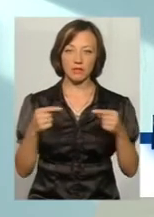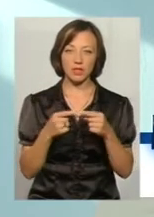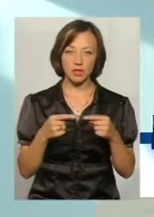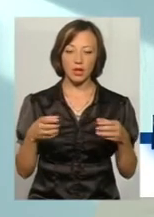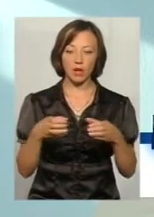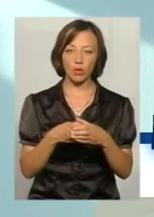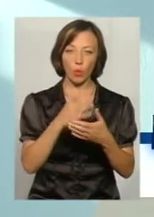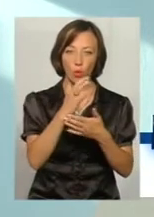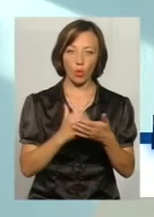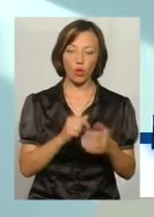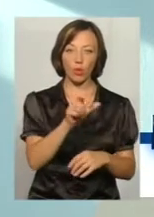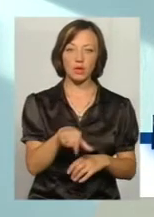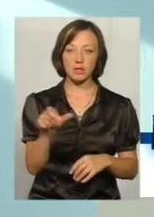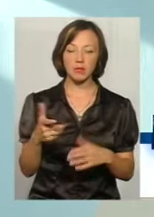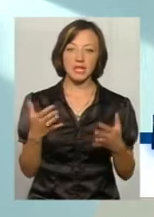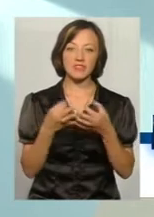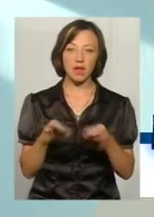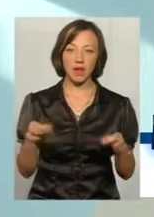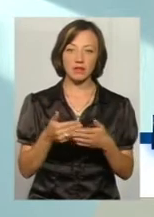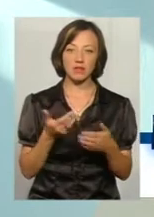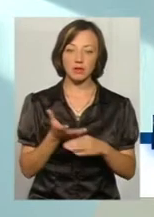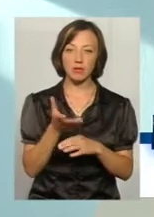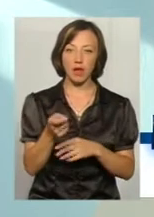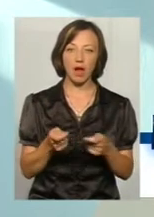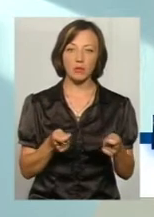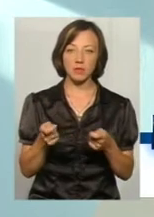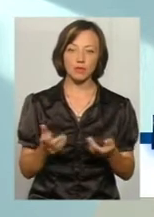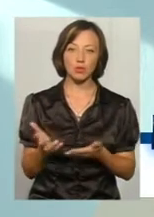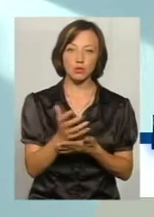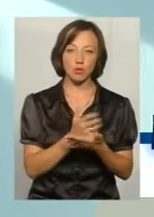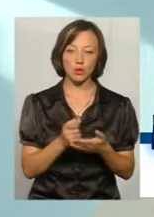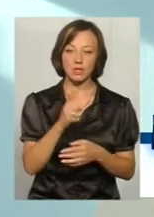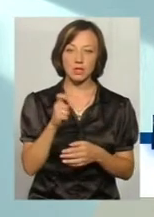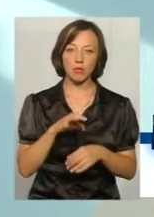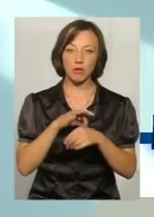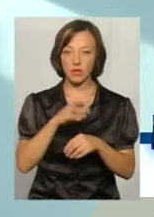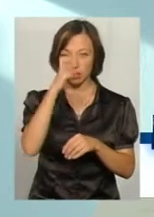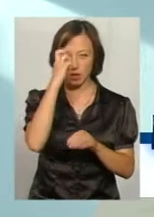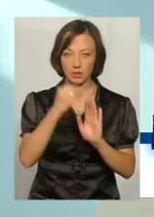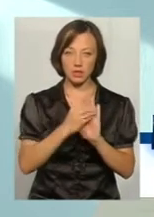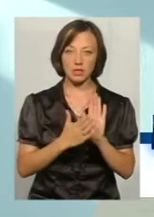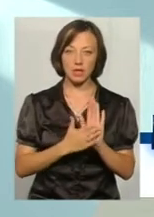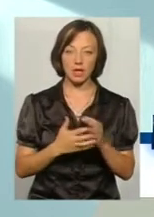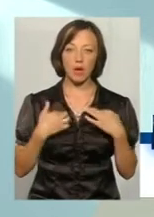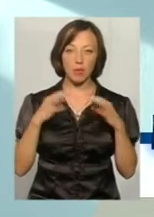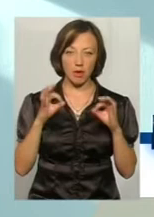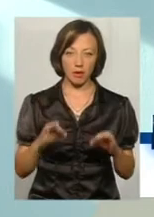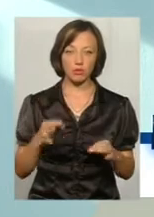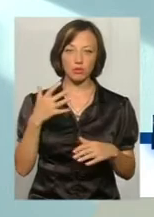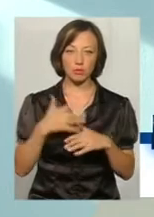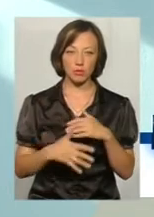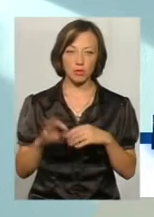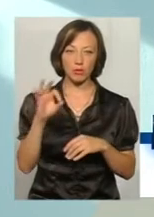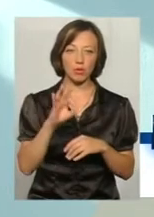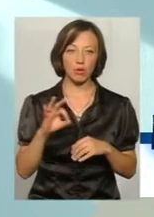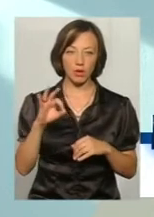категорії осіб, які звільняються від сплати адміністративного збору за проведення державної реєстрації. Наскільки я правильно зрозуміла, мова